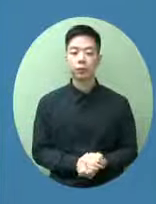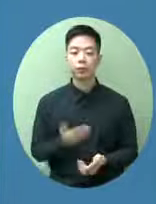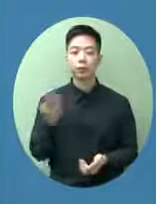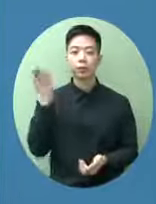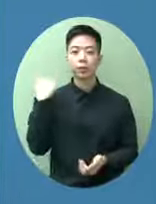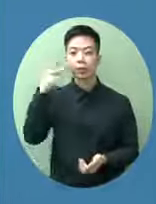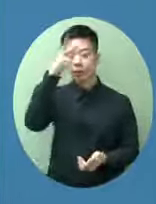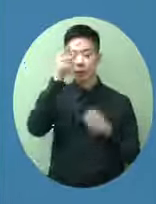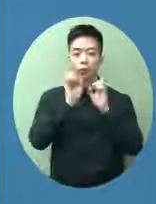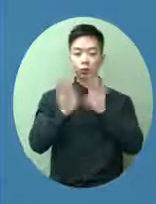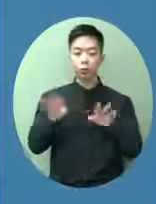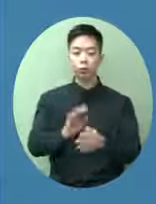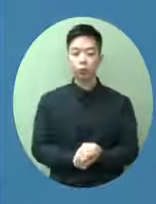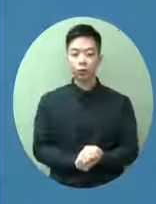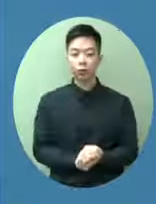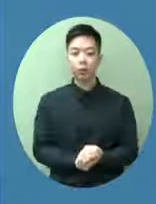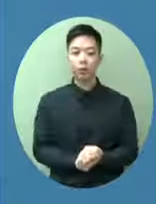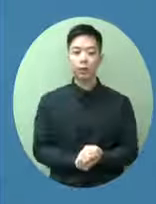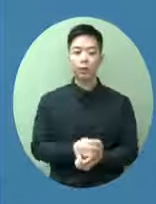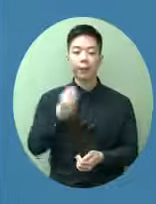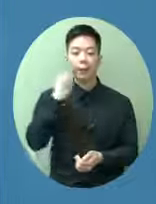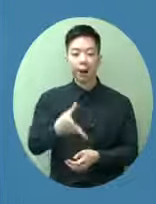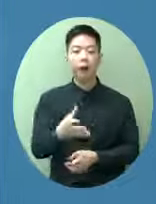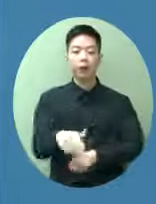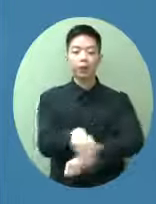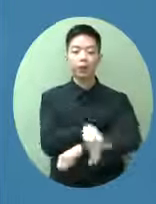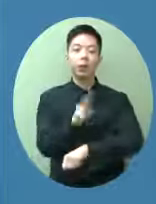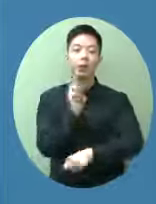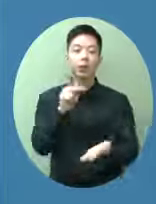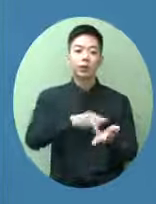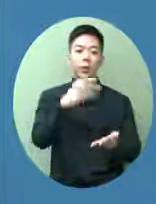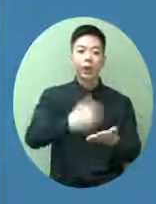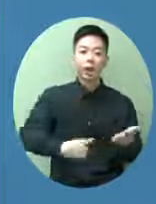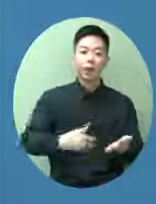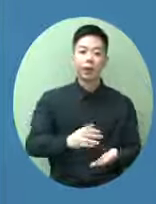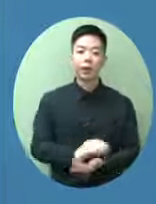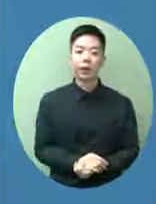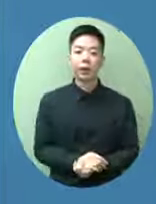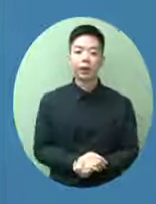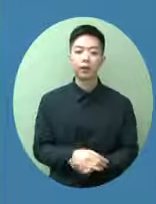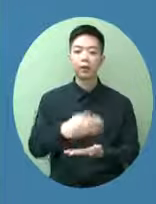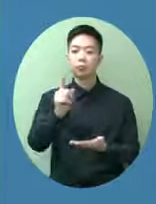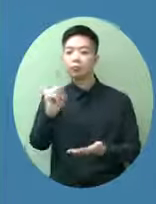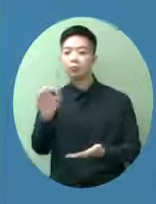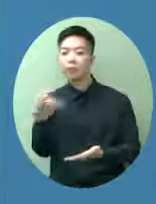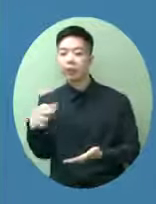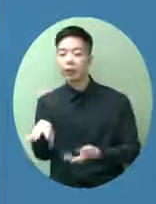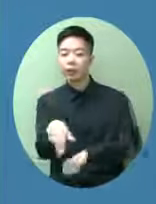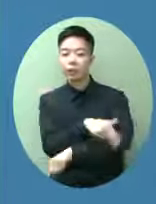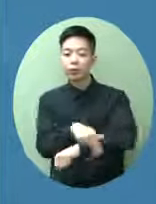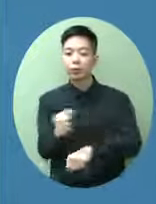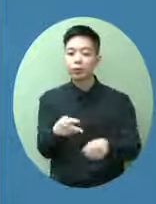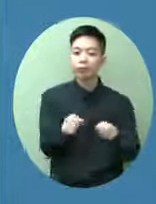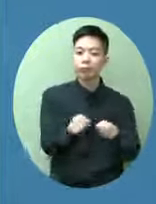提出了一些寬免的措施即是減租或者豁免的措施是否可以再延長一段時間